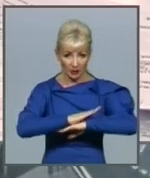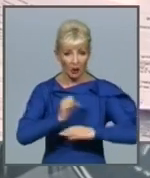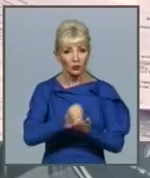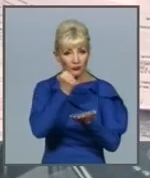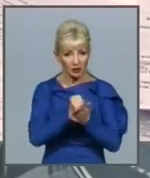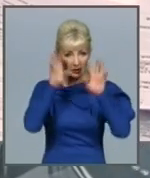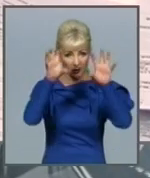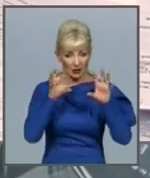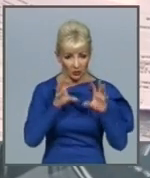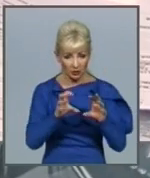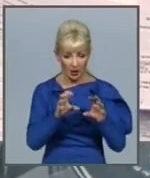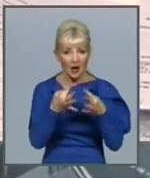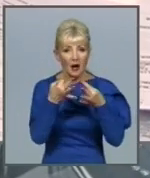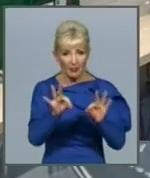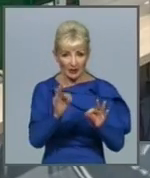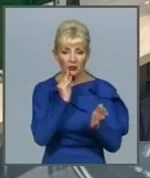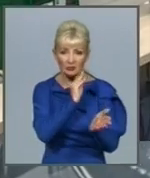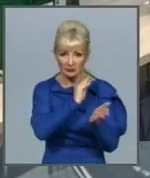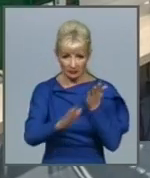споживачів фінансових послуг.